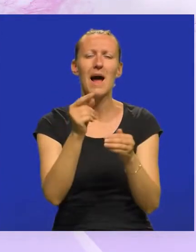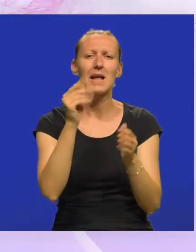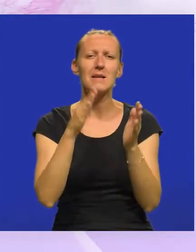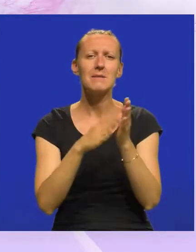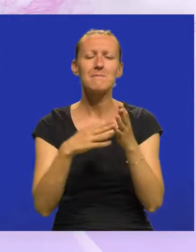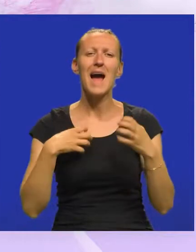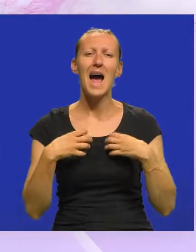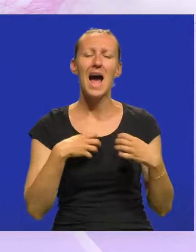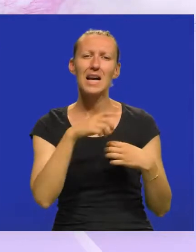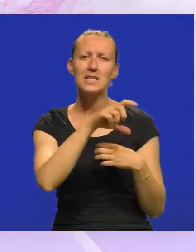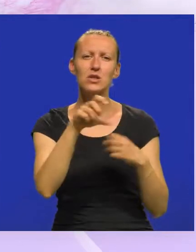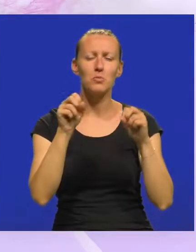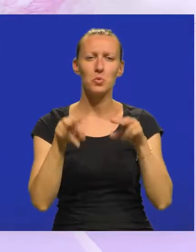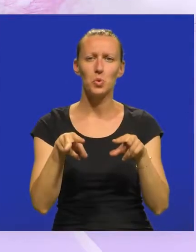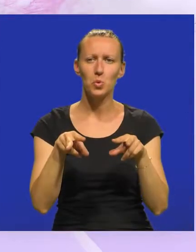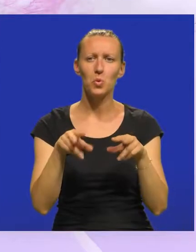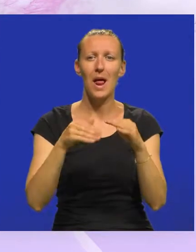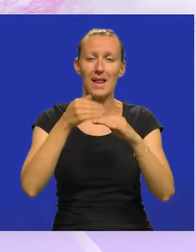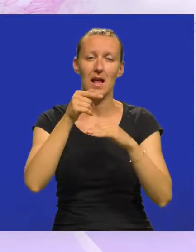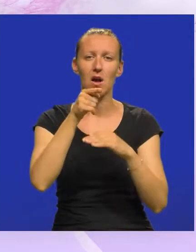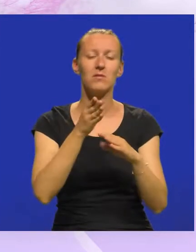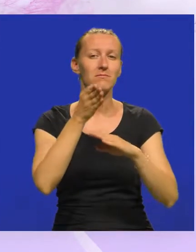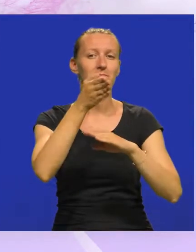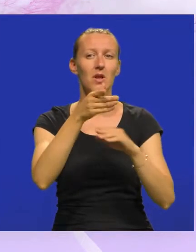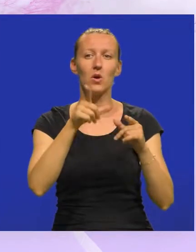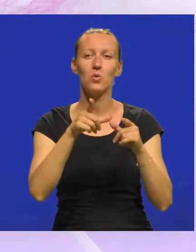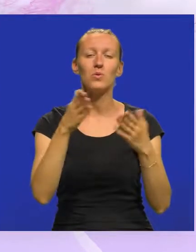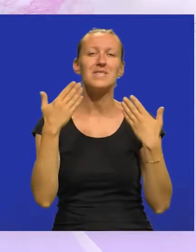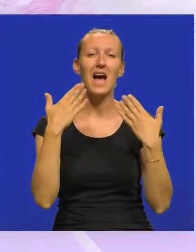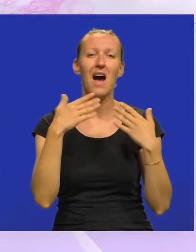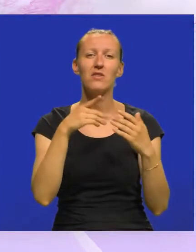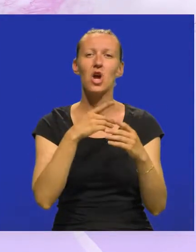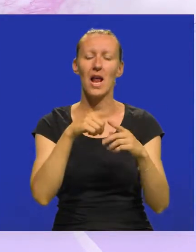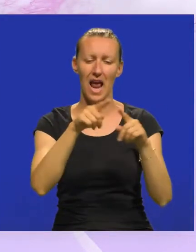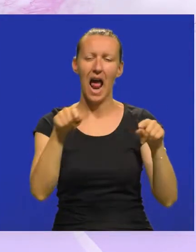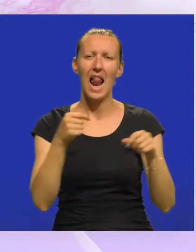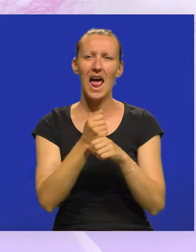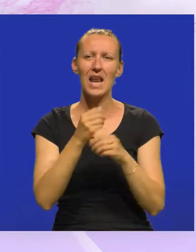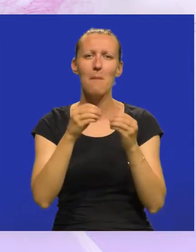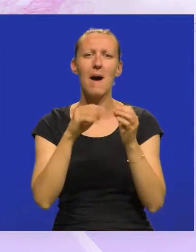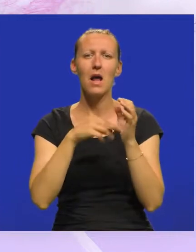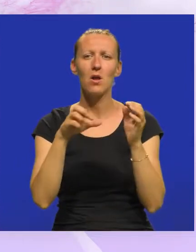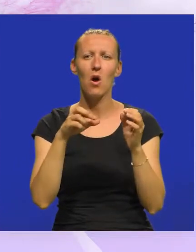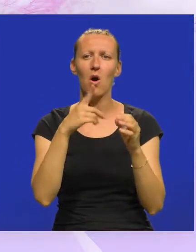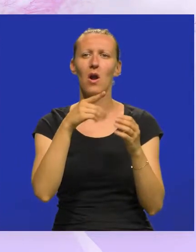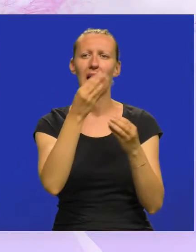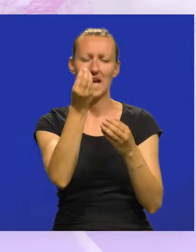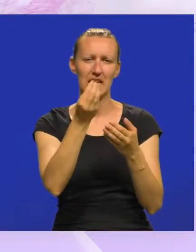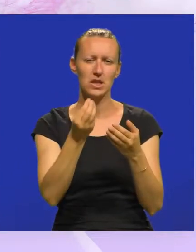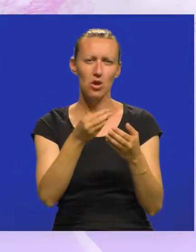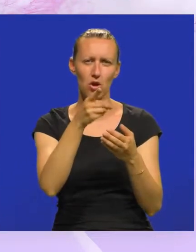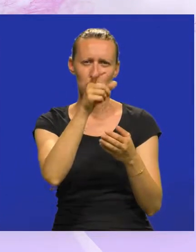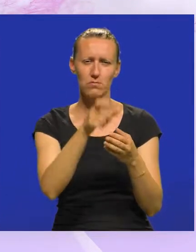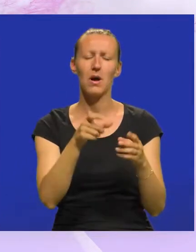rimskog kazališta Pula. Nakon toga odlazimo u Zavičajnu galeriju Banjole na izložbu akademskog